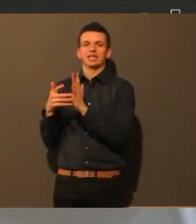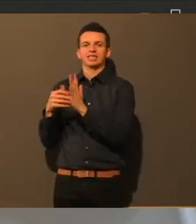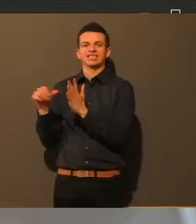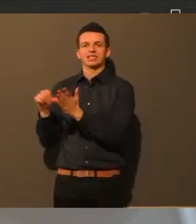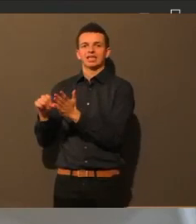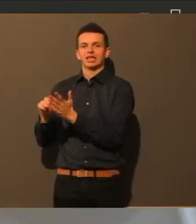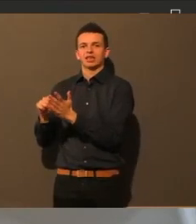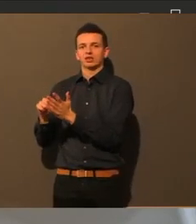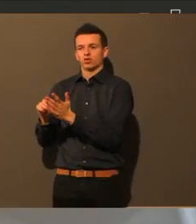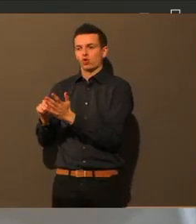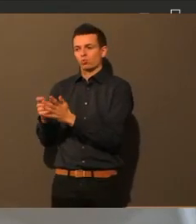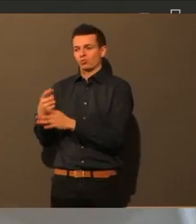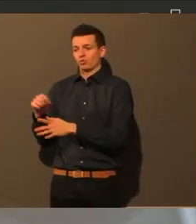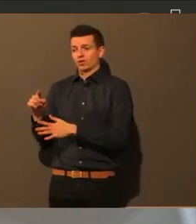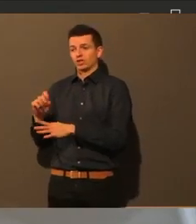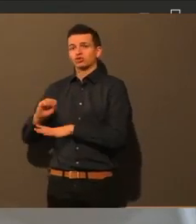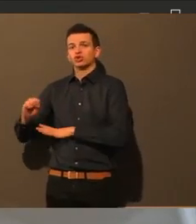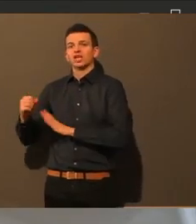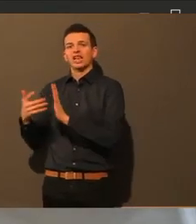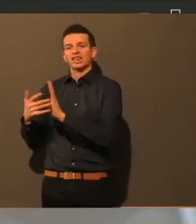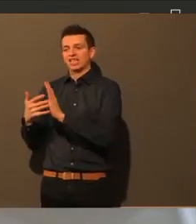umgeht, die sind noch nicht getroffen.